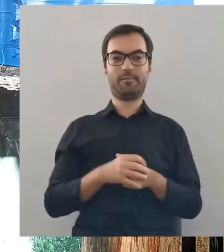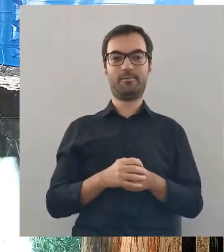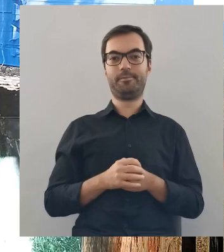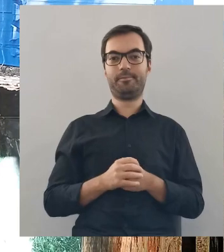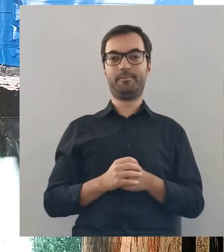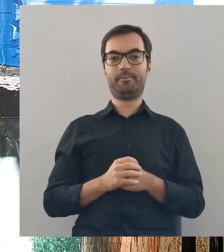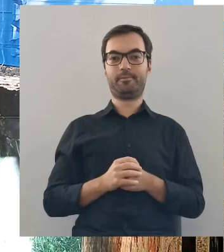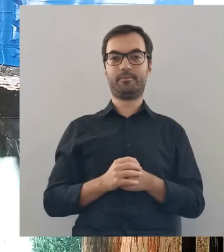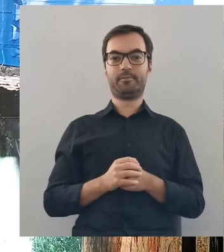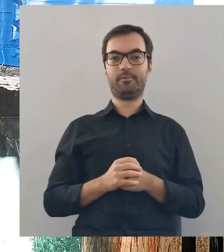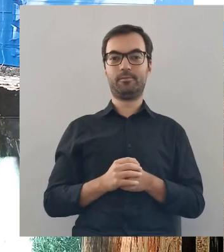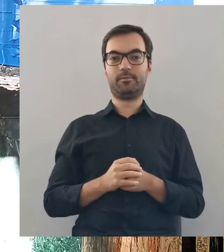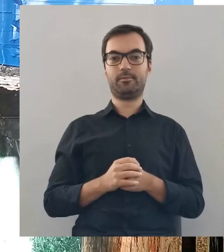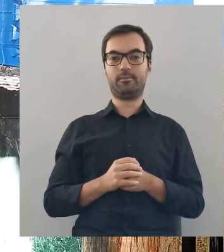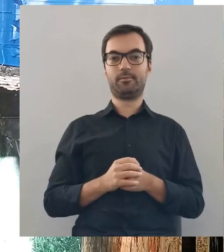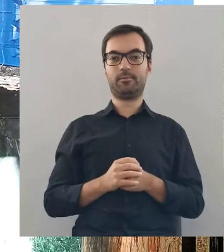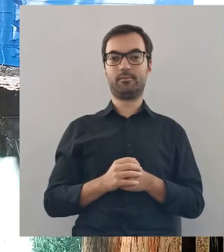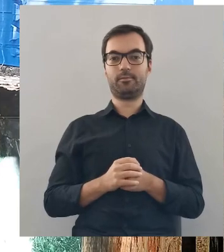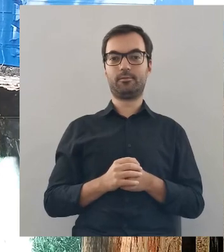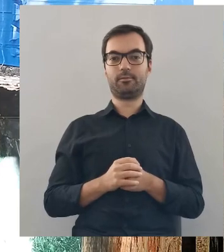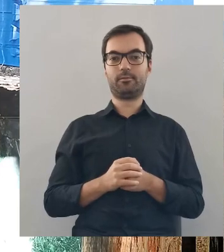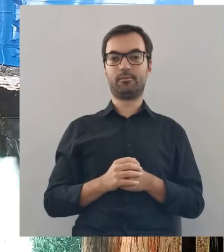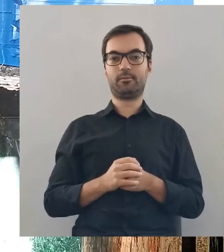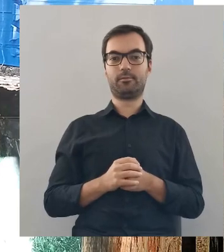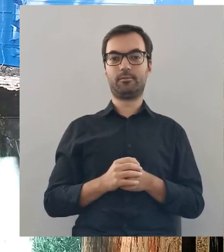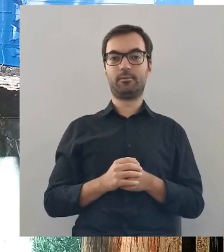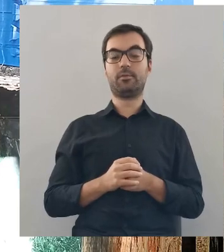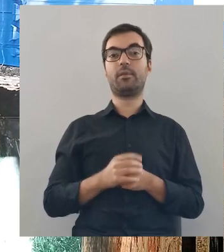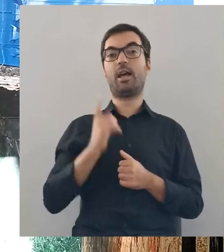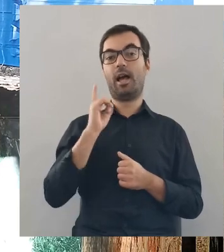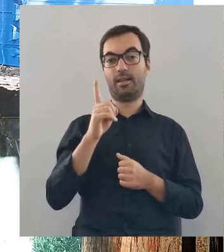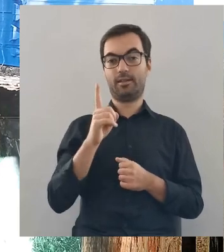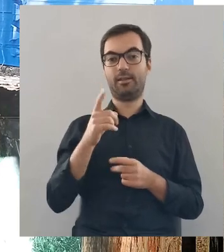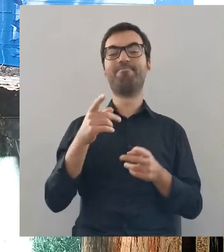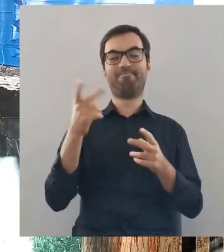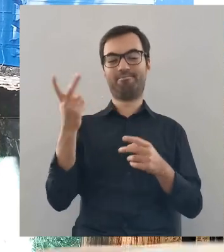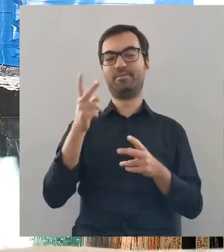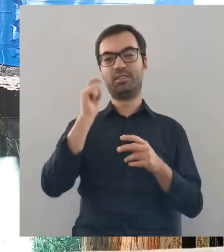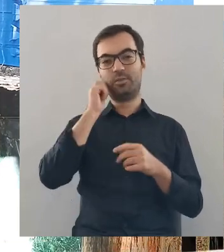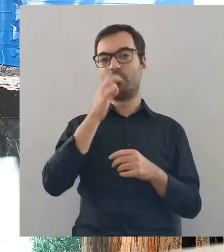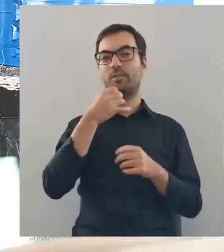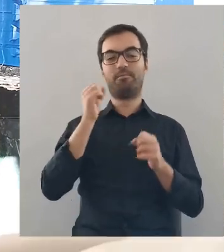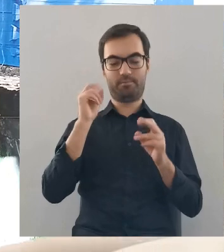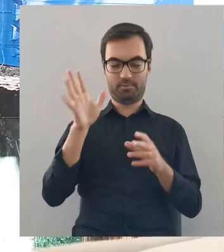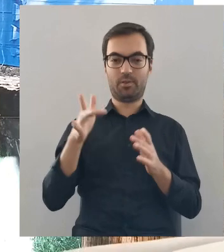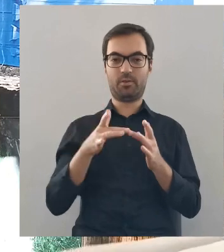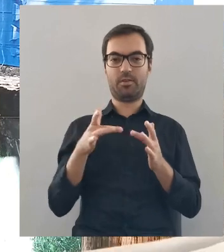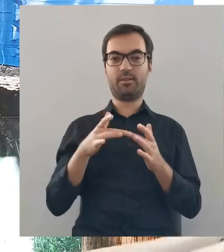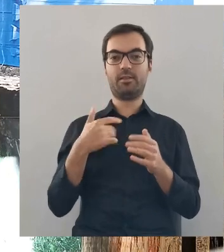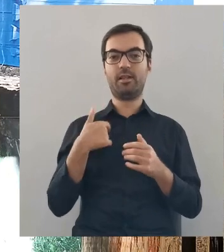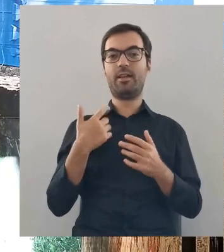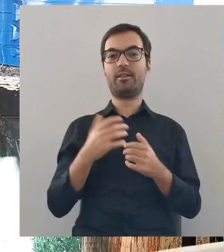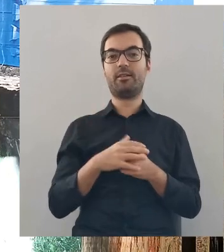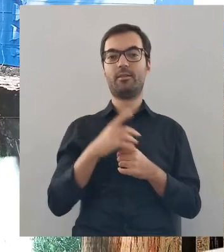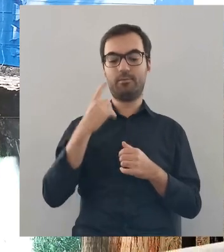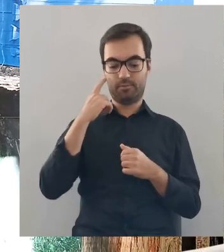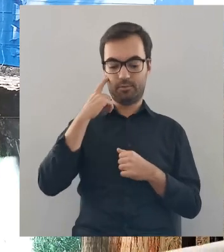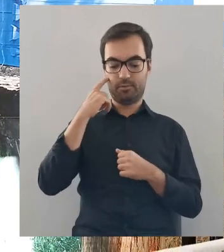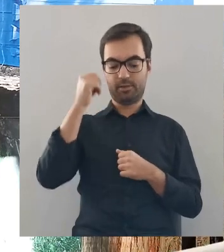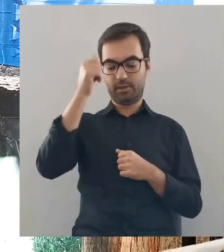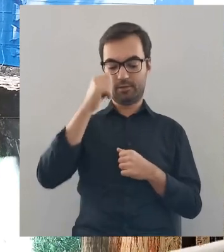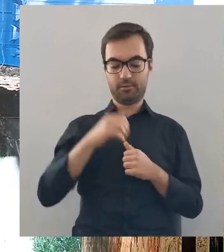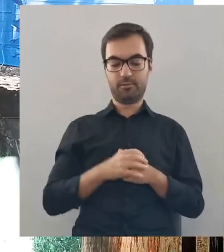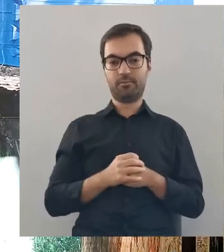plebanii, no dobre żarty. Historia przyznała młodym badaczkom rację i ja pozwolę sobie